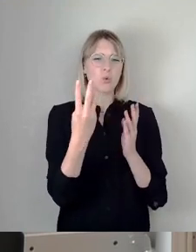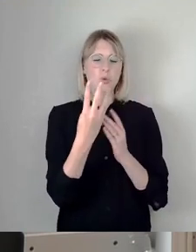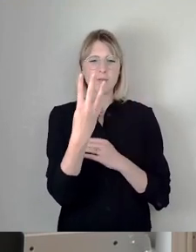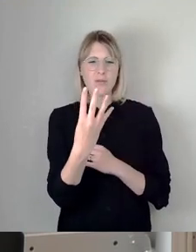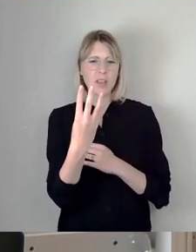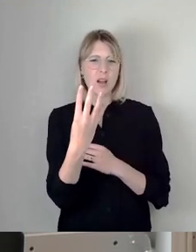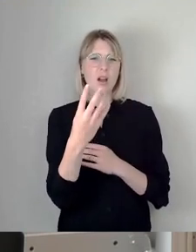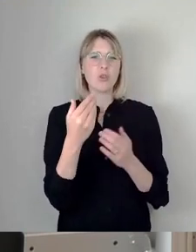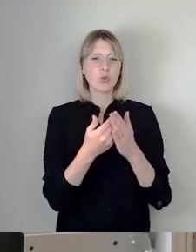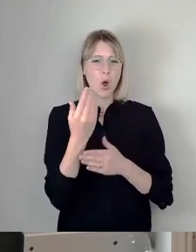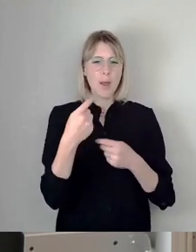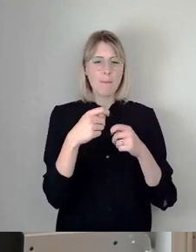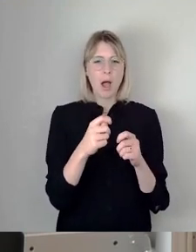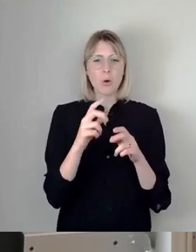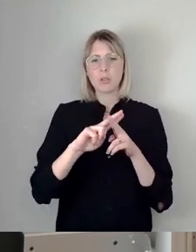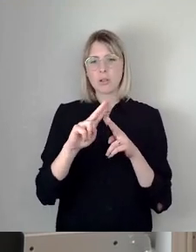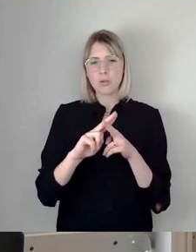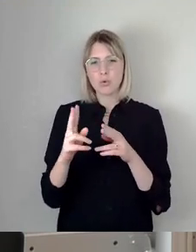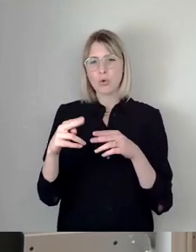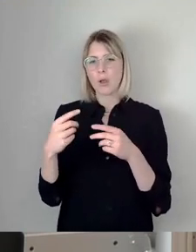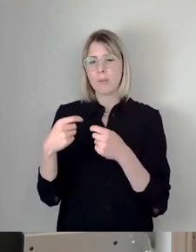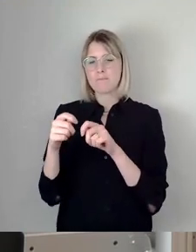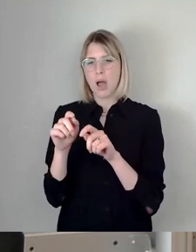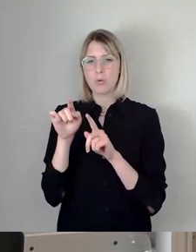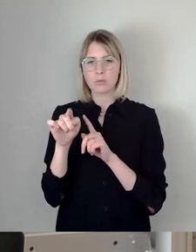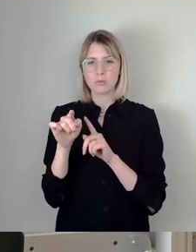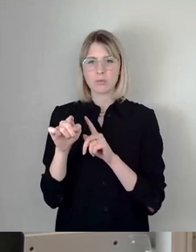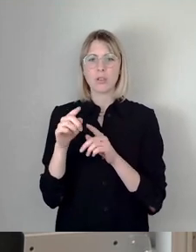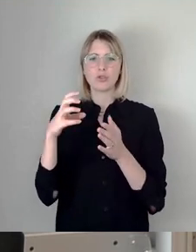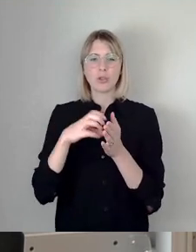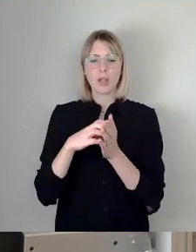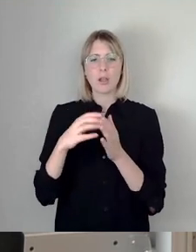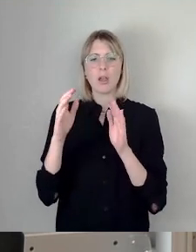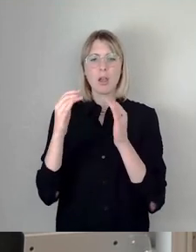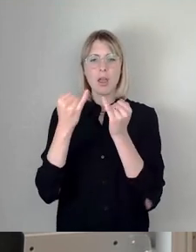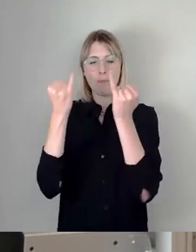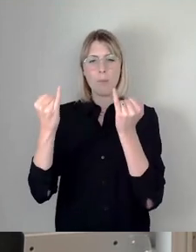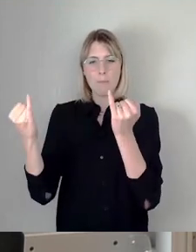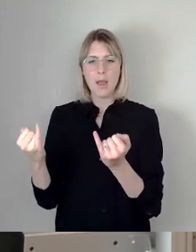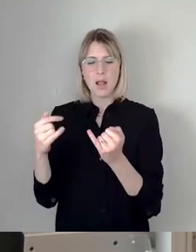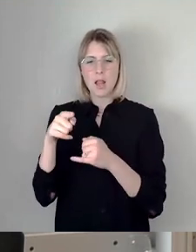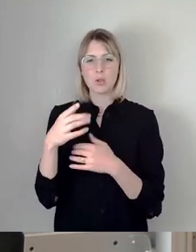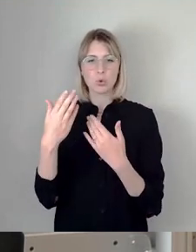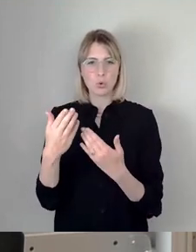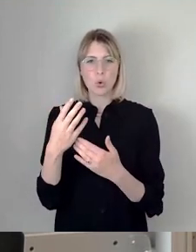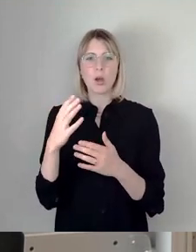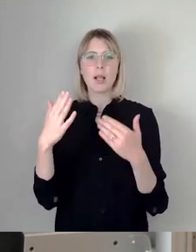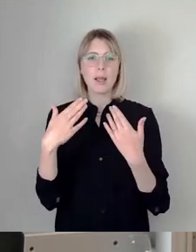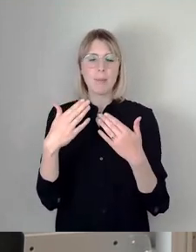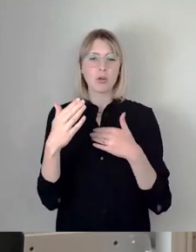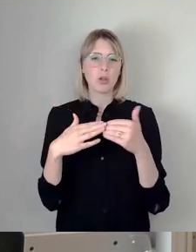für Sanierung und für Rückbau des städtischen Immobilienbestandes in der Klimaneutralität bis 2035